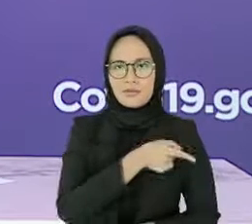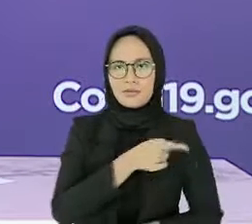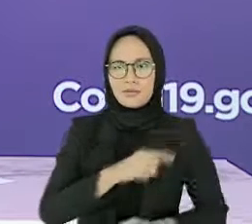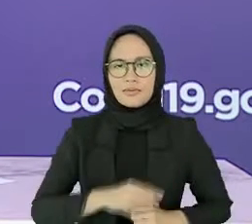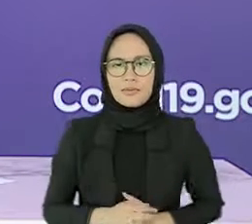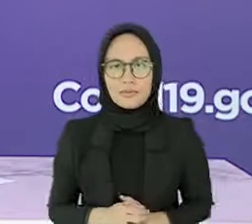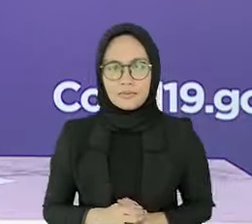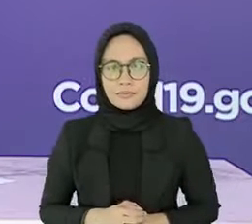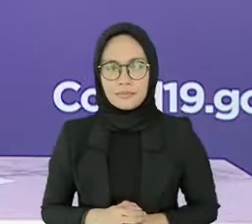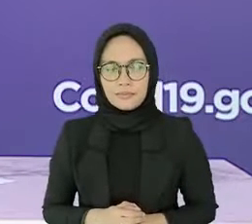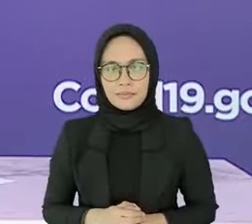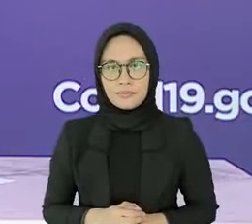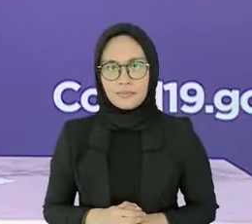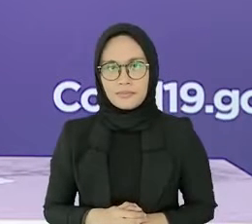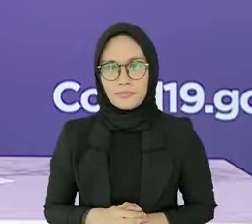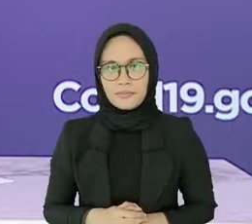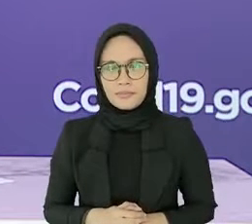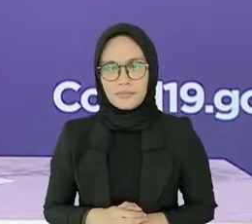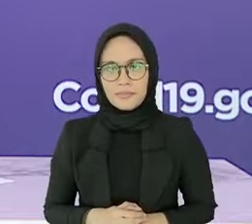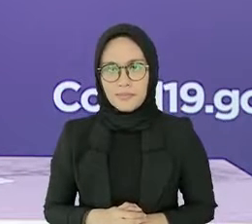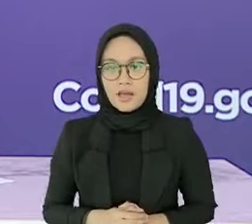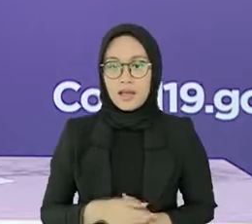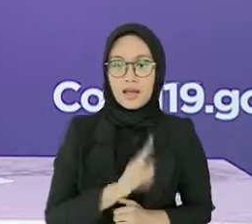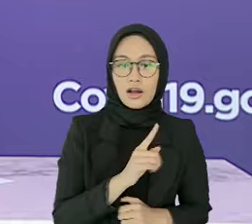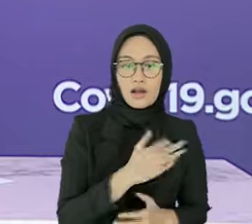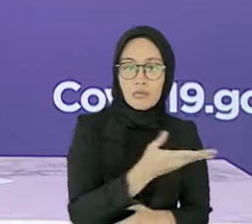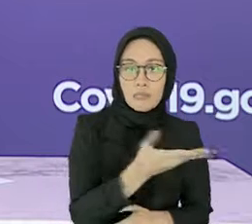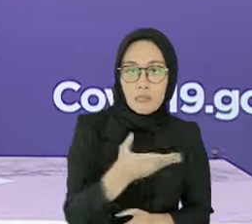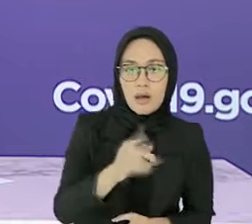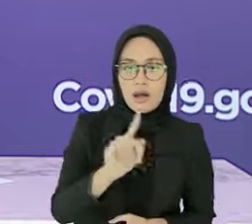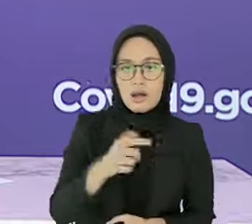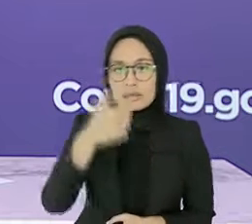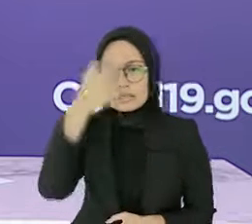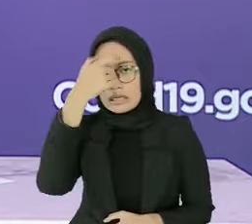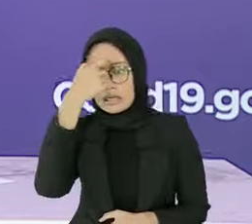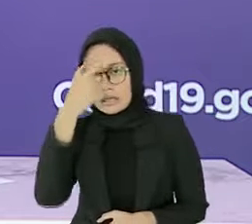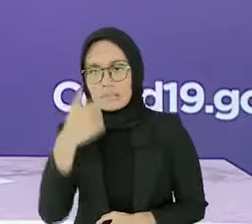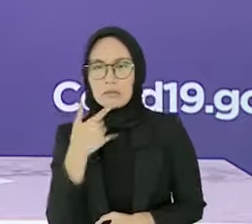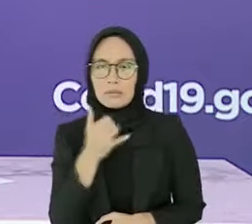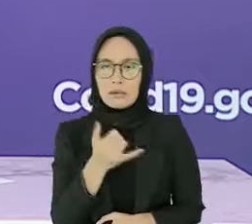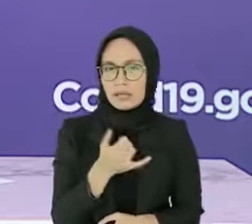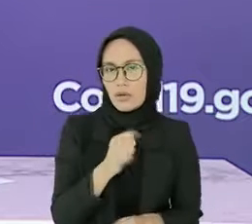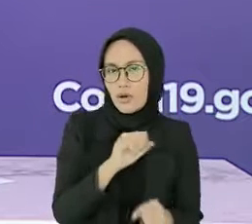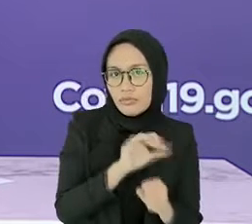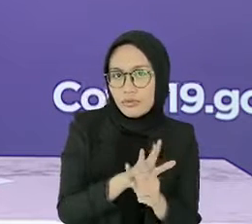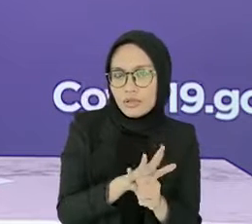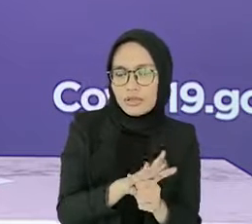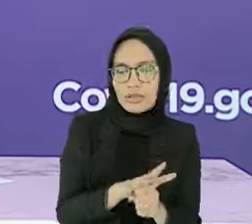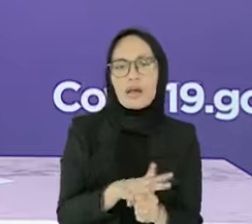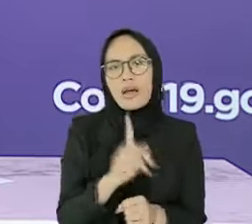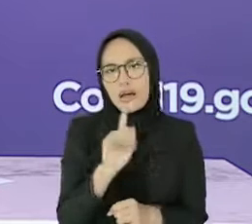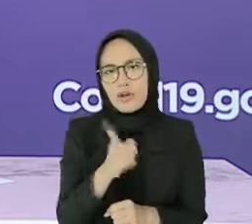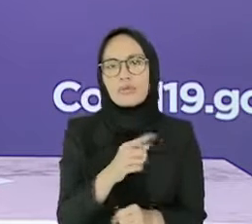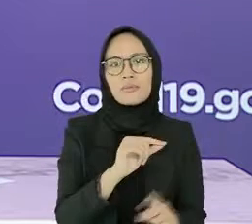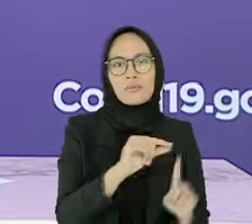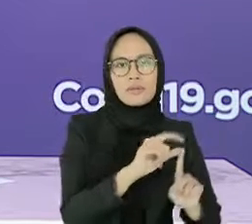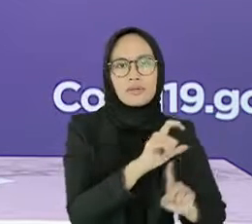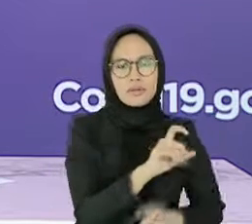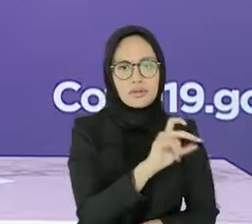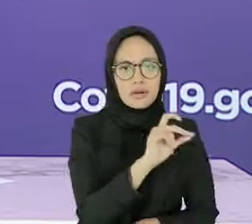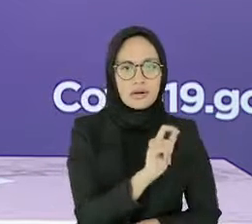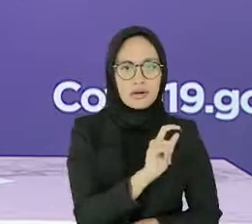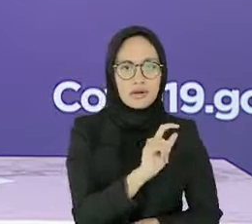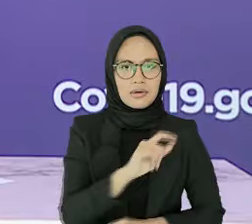NAAT lainnya apabila mengalami gejala COVID-19 maupun kontak erat dengan pasien positif.